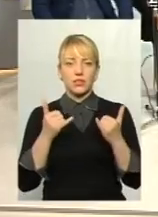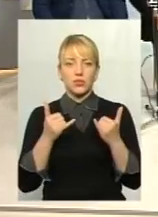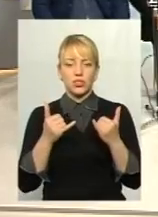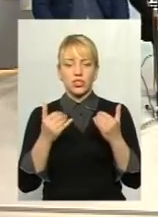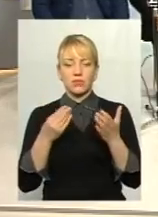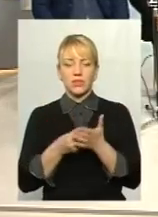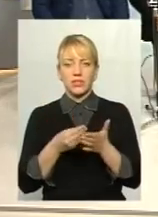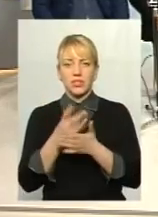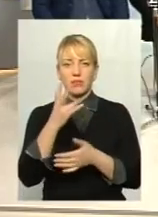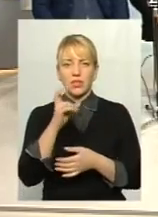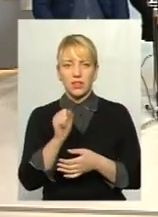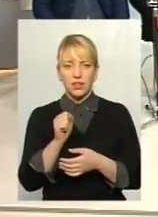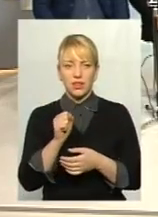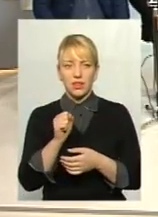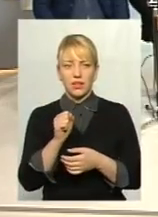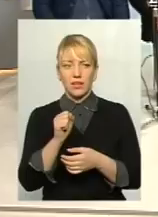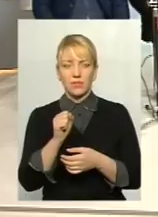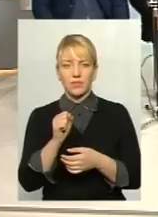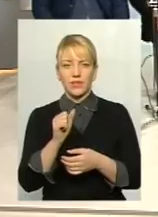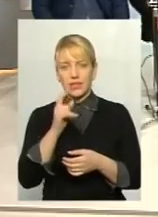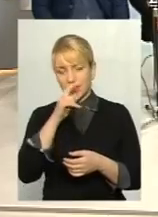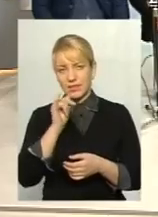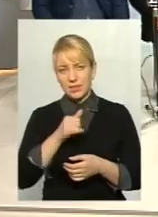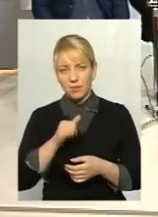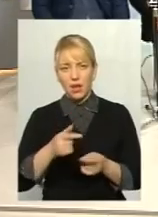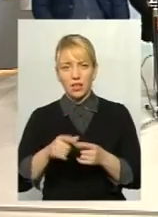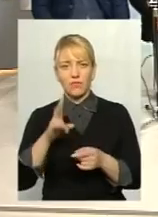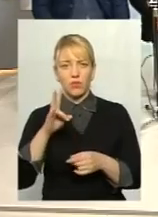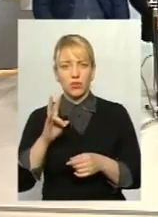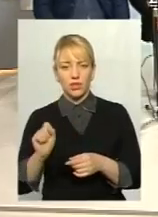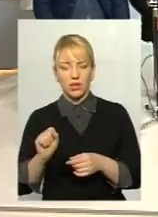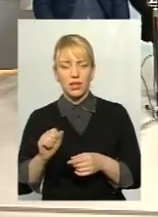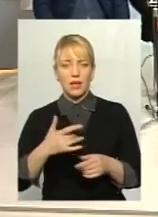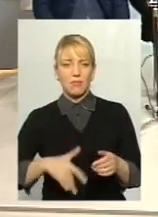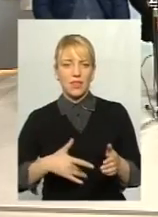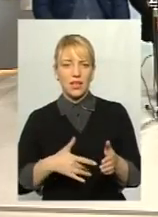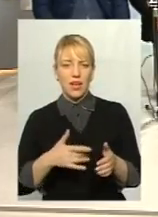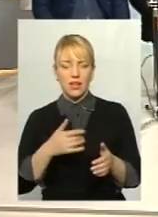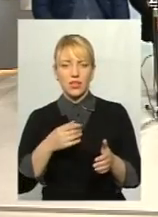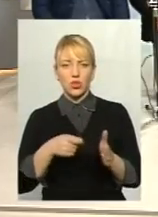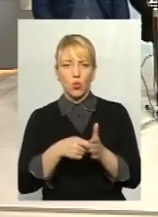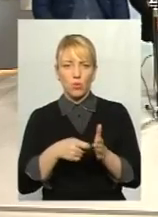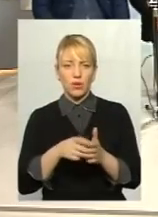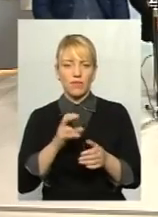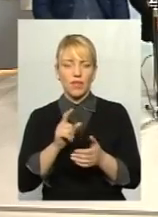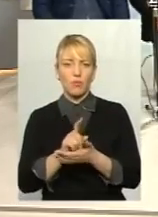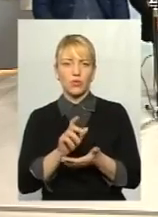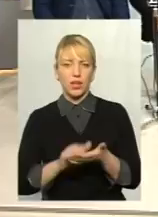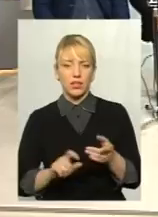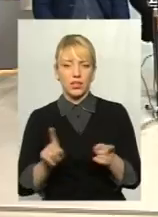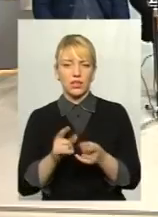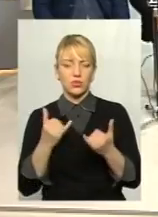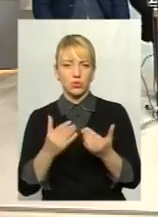на ту саму, де спаливо, на ту саму ціну сьогодні на мінеральний добрив, те самі податки сьогодні, які